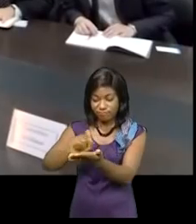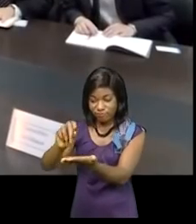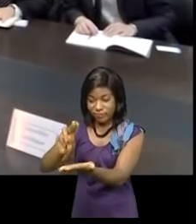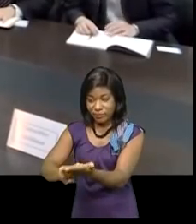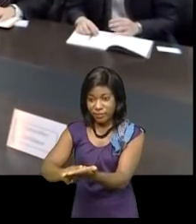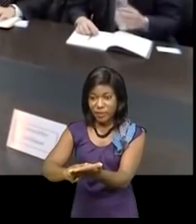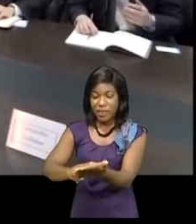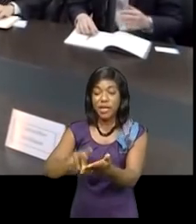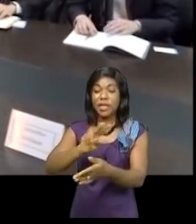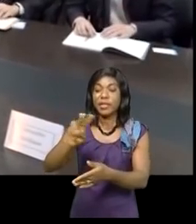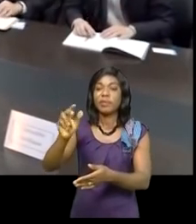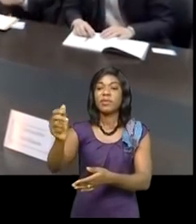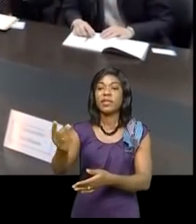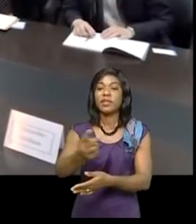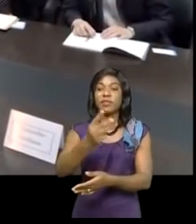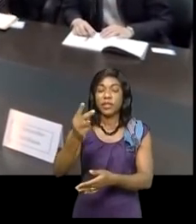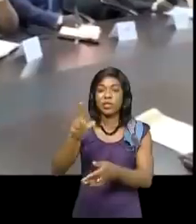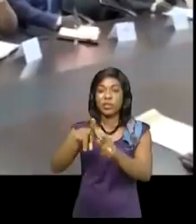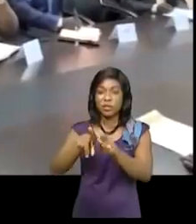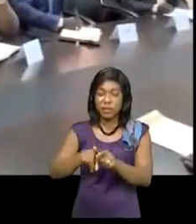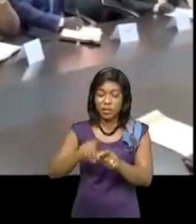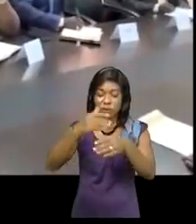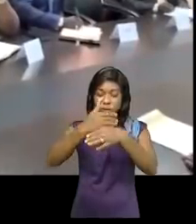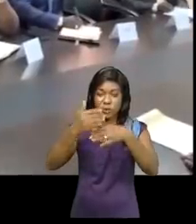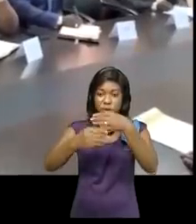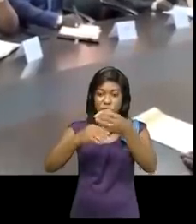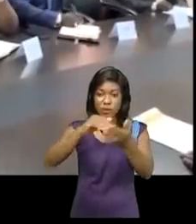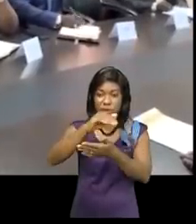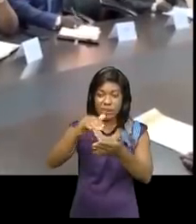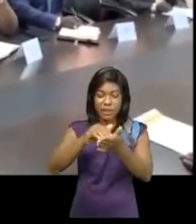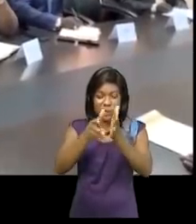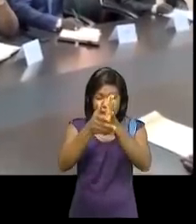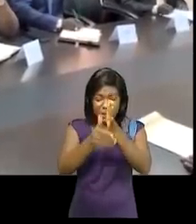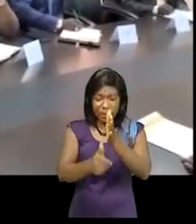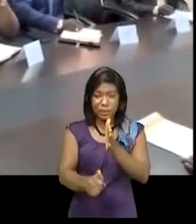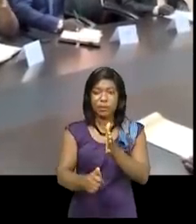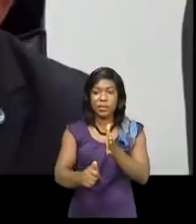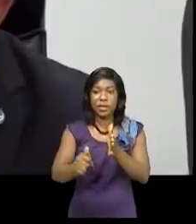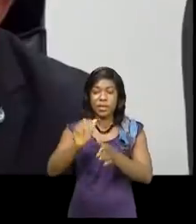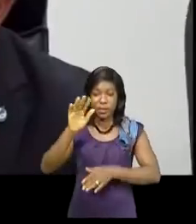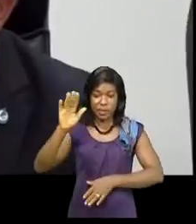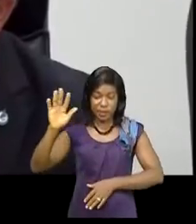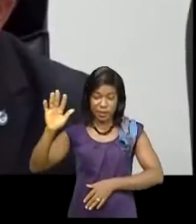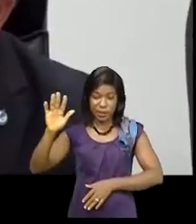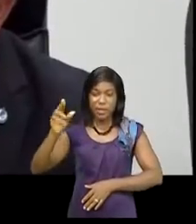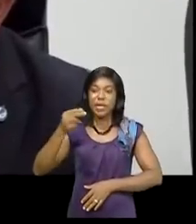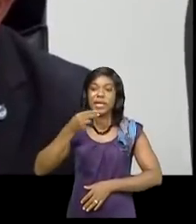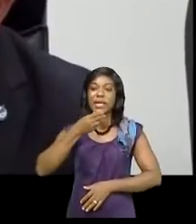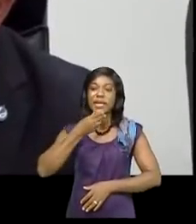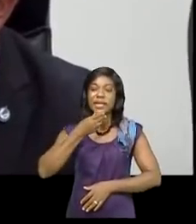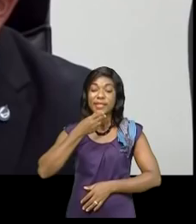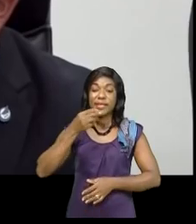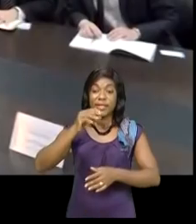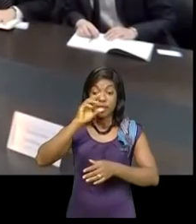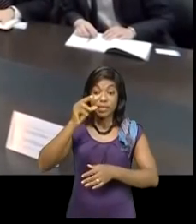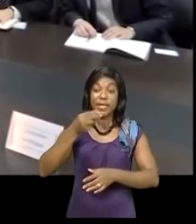2020 et qui porte sur la construction des centres de formation moderne dans quatre sites, Kinshasa, Kananga dans le Kassai central,